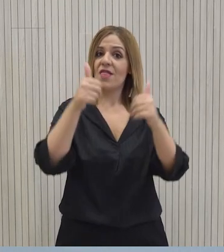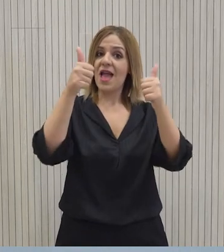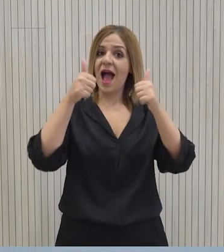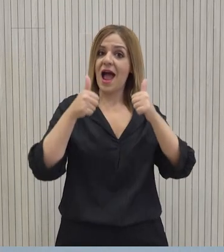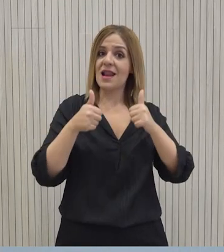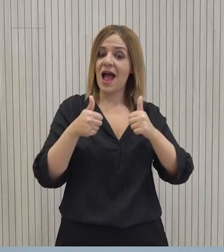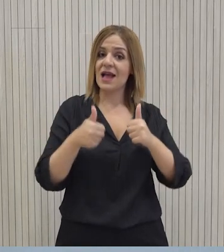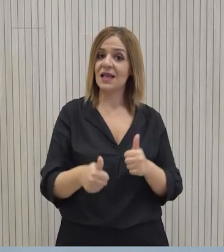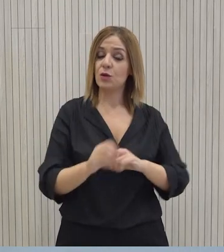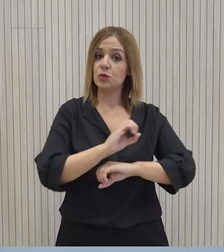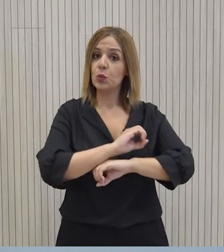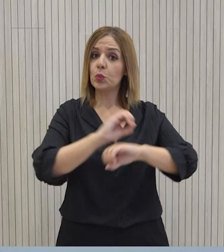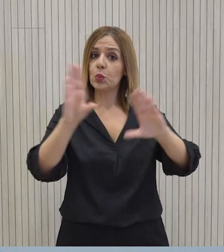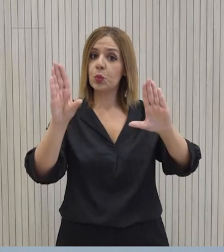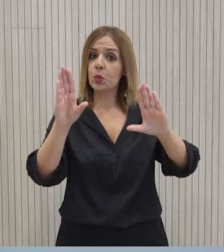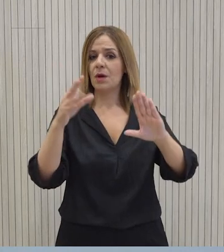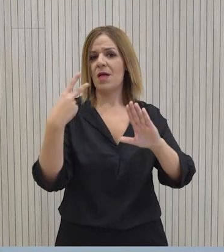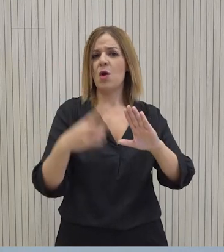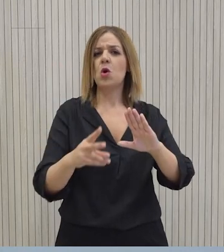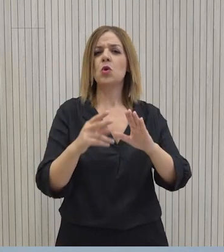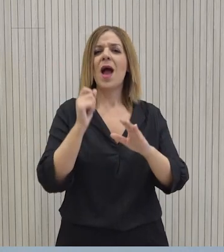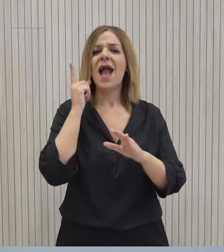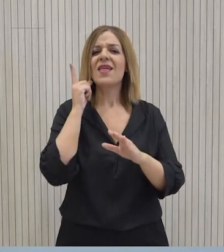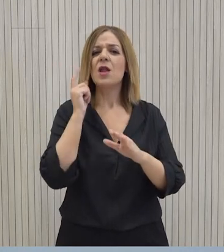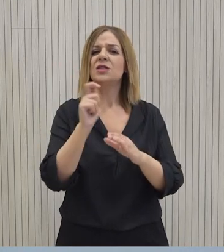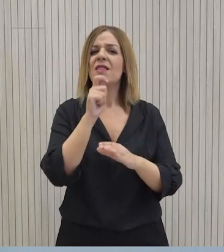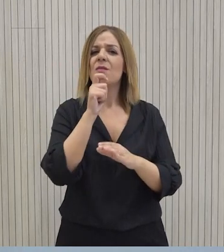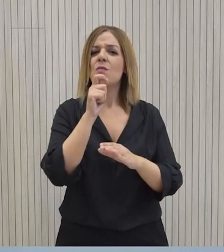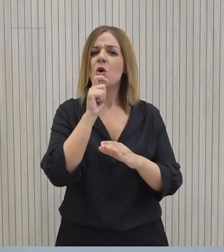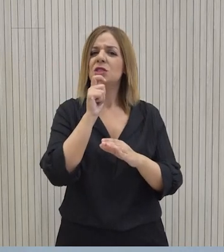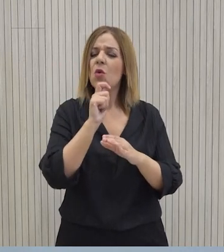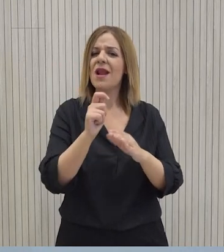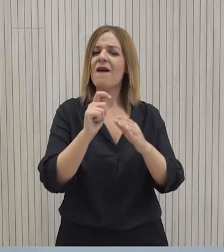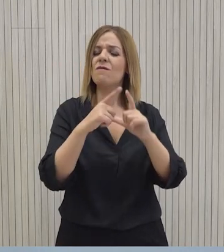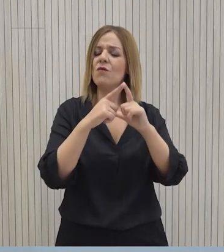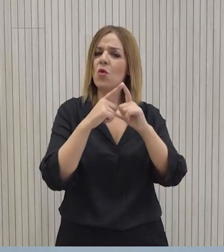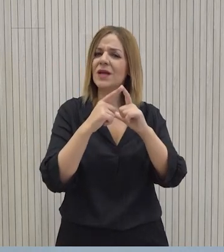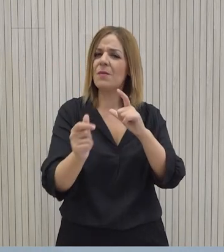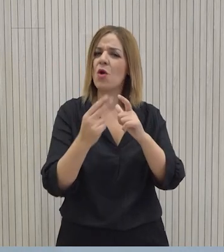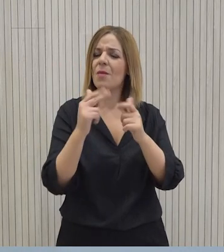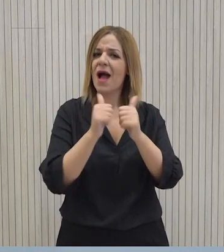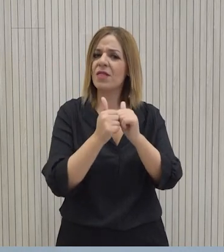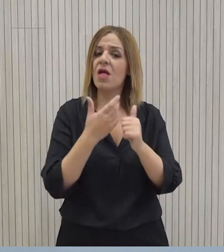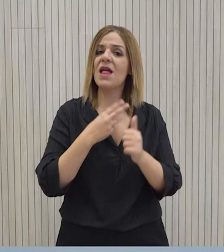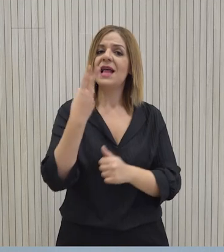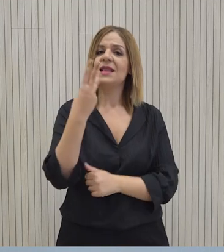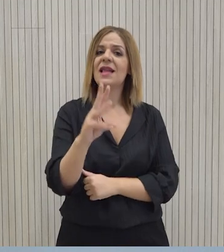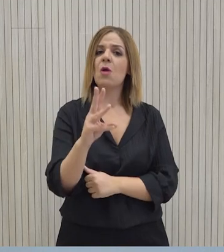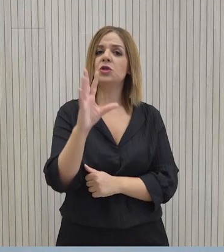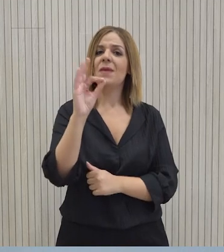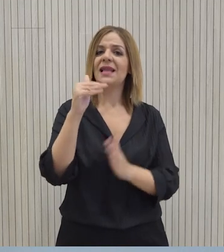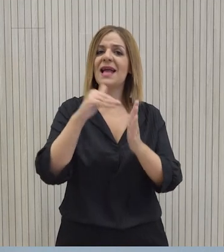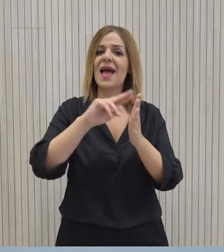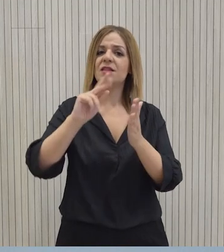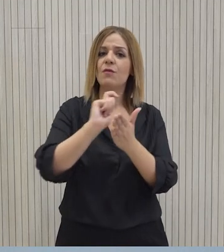πλαίσιο μηνύματος που απίφθηνε σε εκδήλωση της Ένωσης Αθλητικογράφων Κύπρου την διάθεση επιπλέον 350.000 ευρώ για